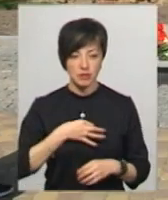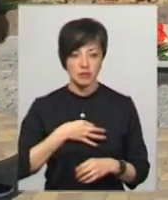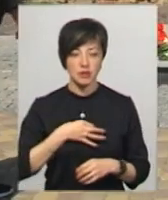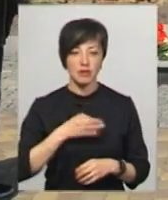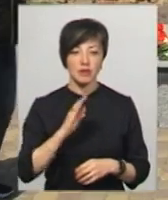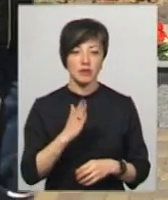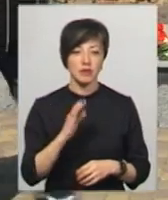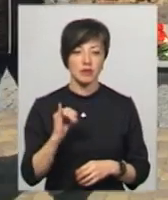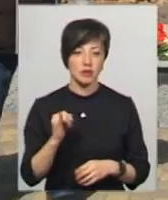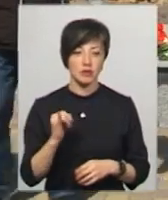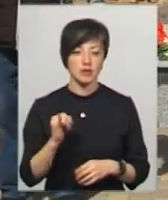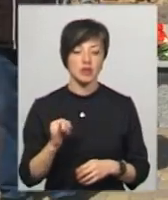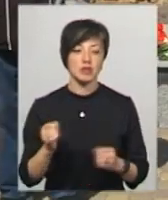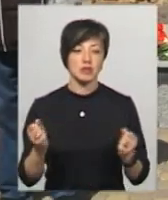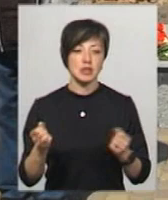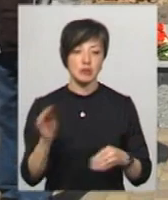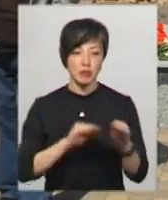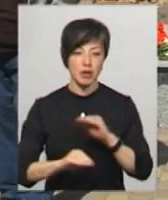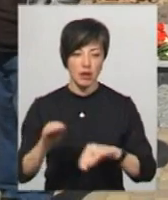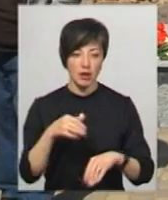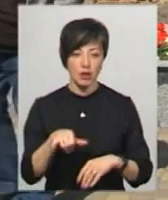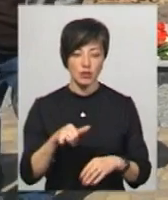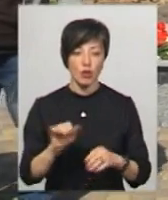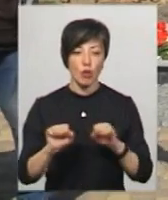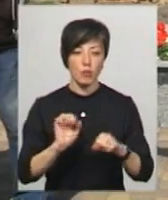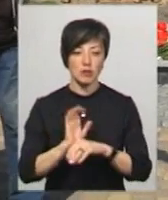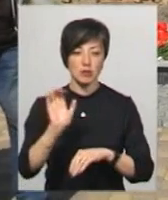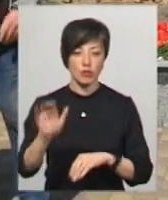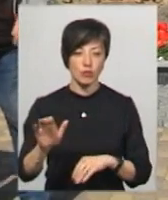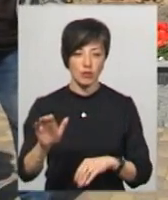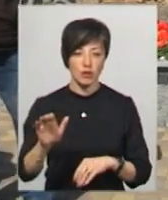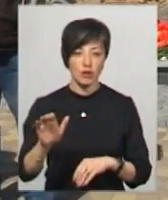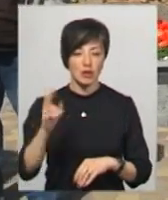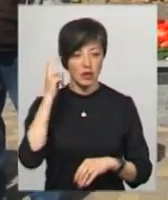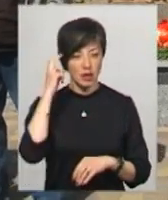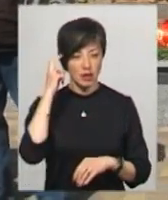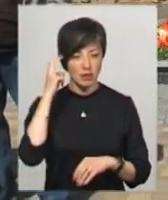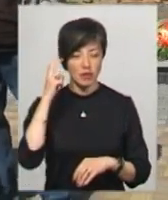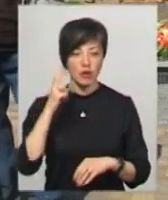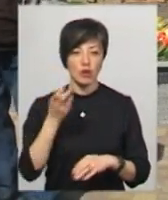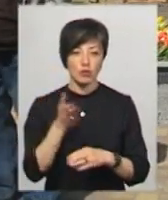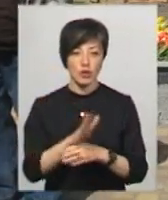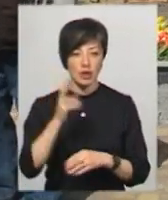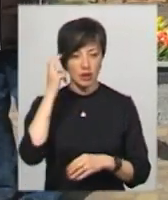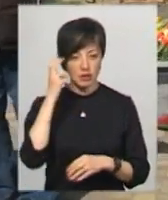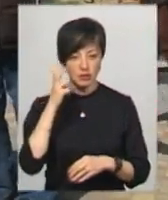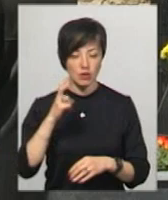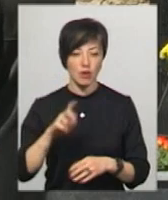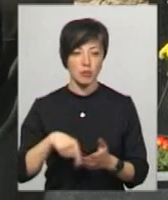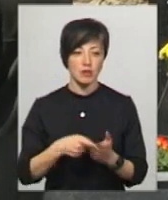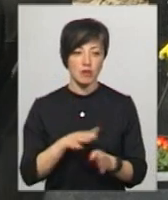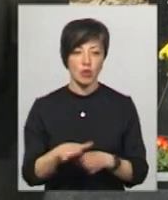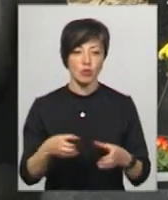Віктор Іванович збирав їх речі і в командировку на Київ, розпораження Київського розпілкового.